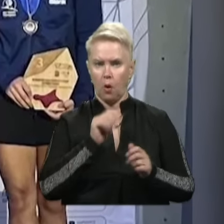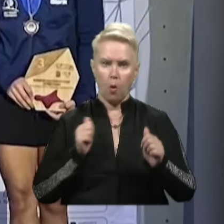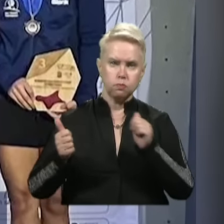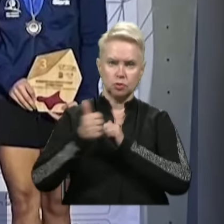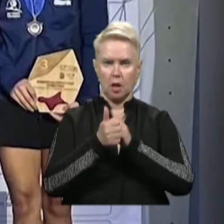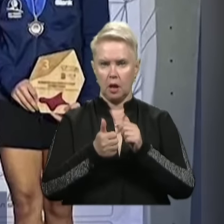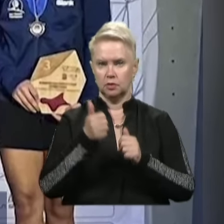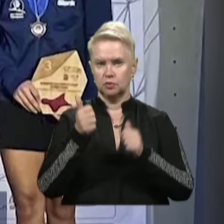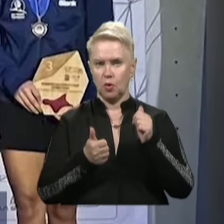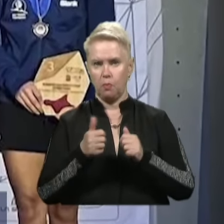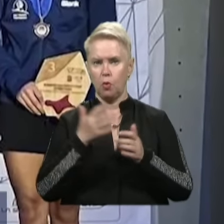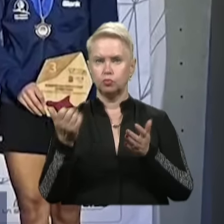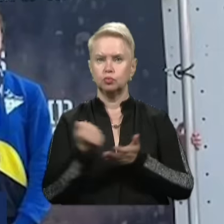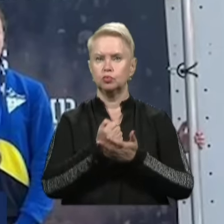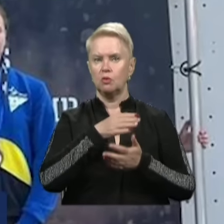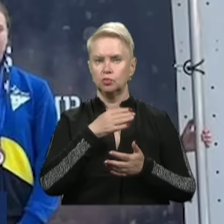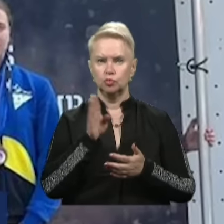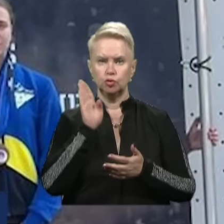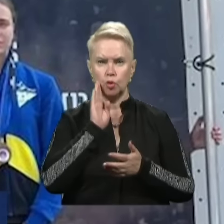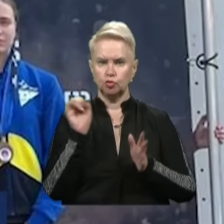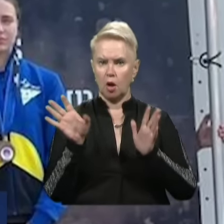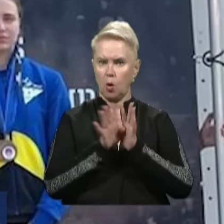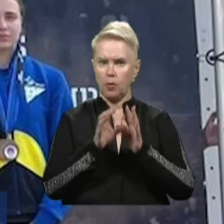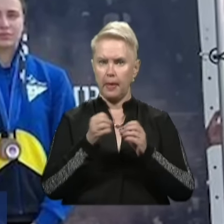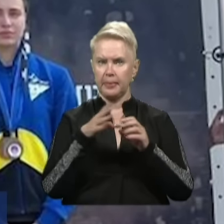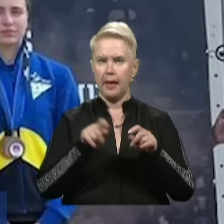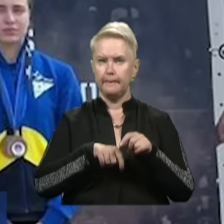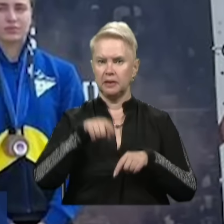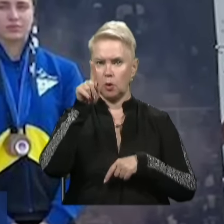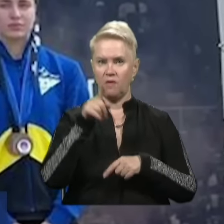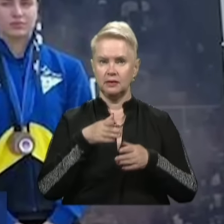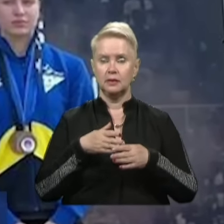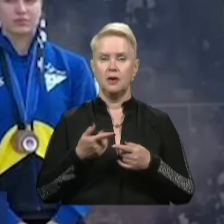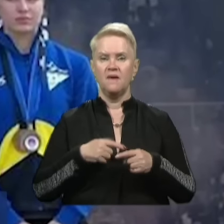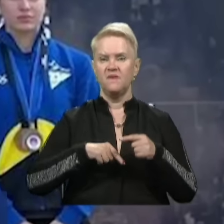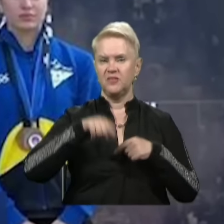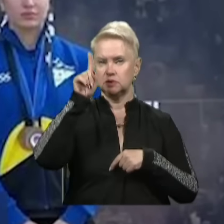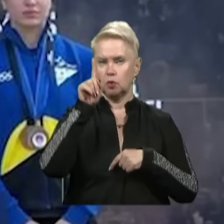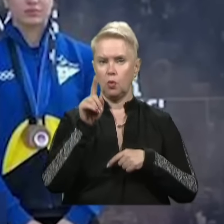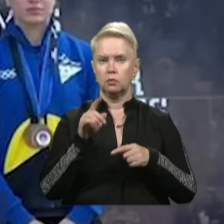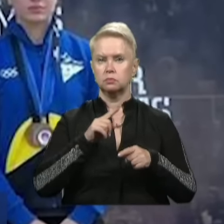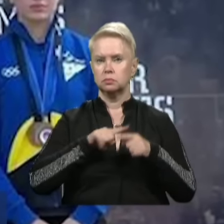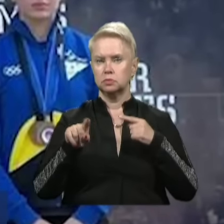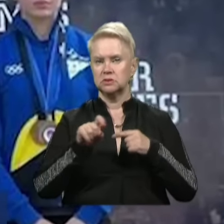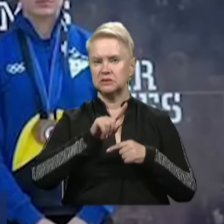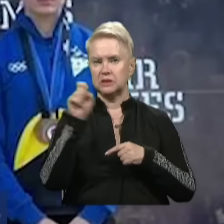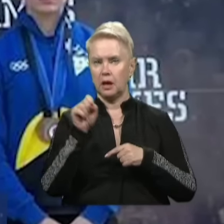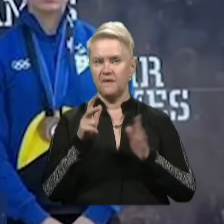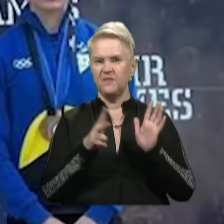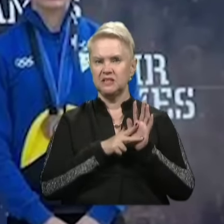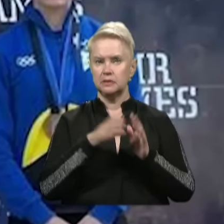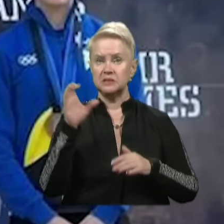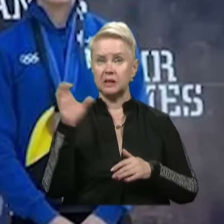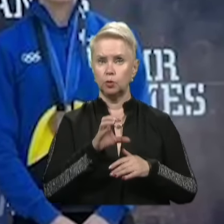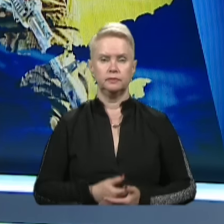суперниць, а й встановила новий жіночий рекорд на 15-мітровій трасі. Висоту вона підкорила менш ніж за 8